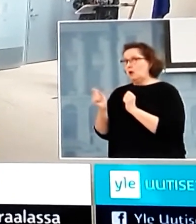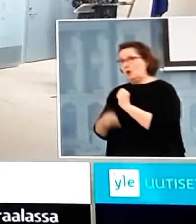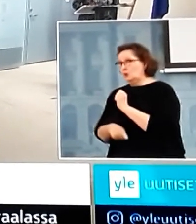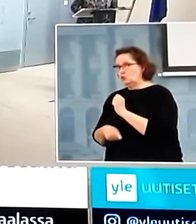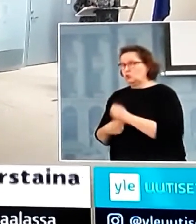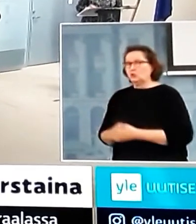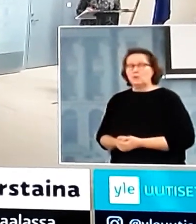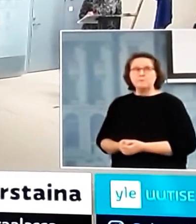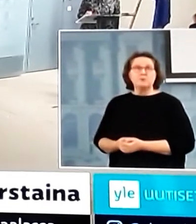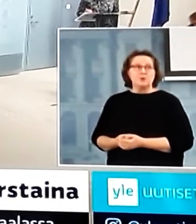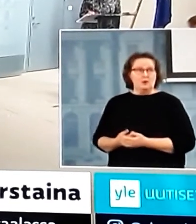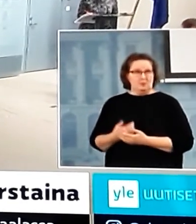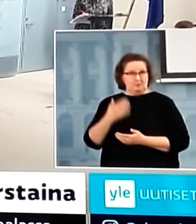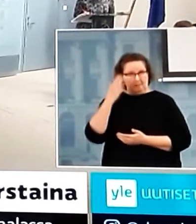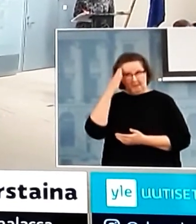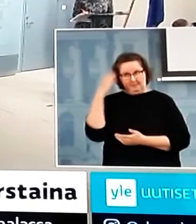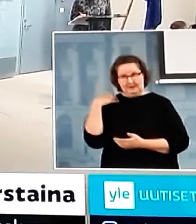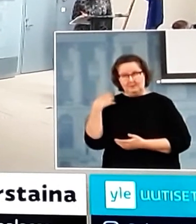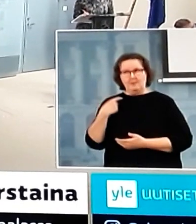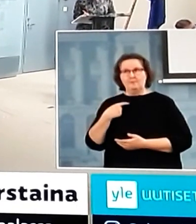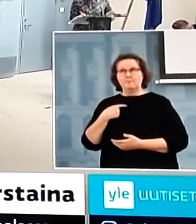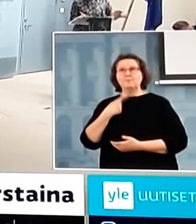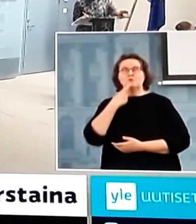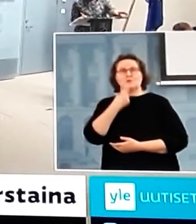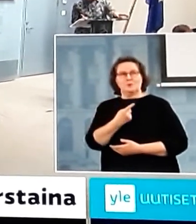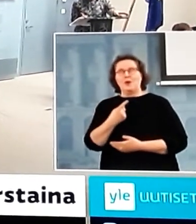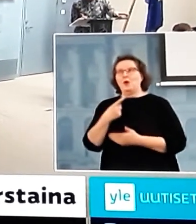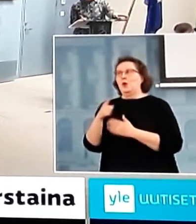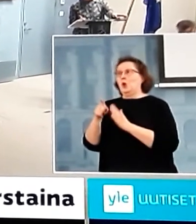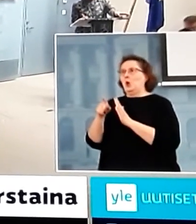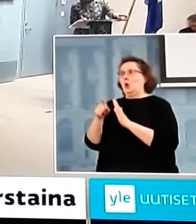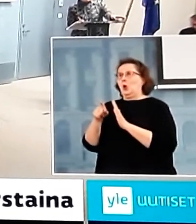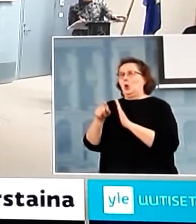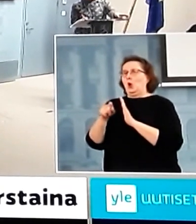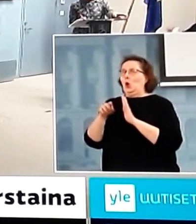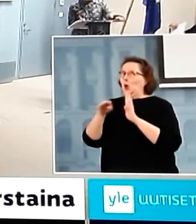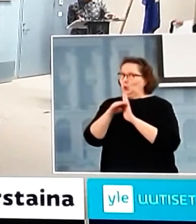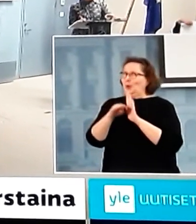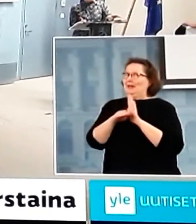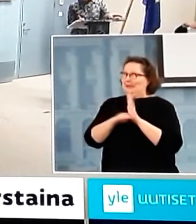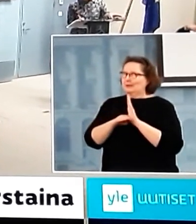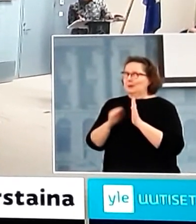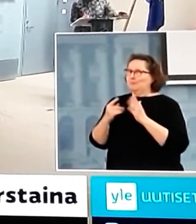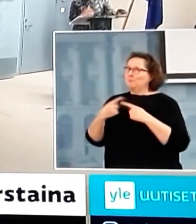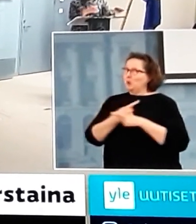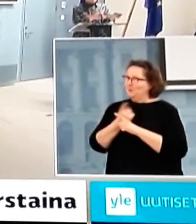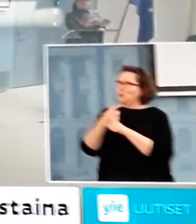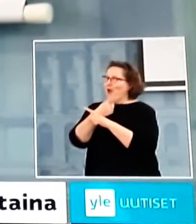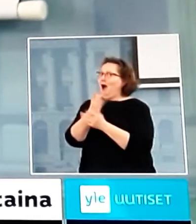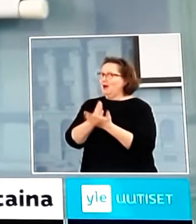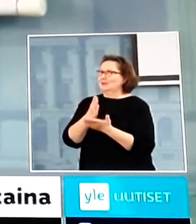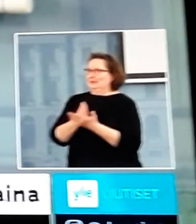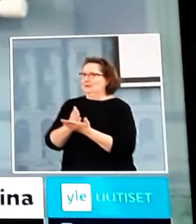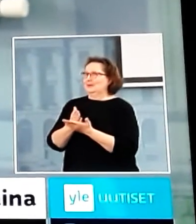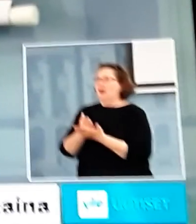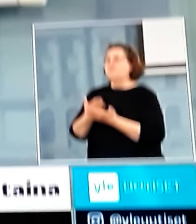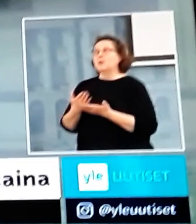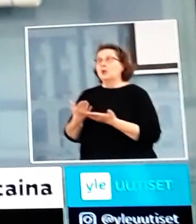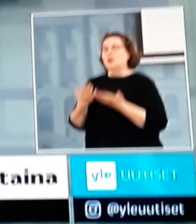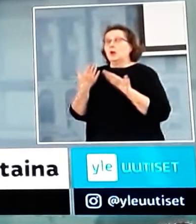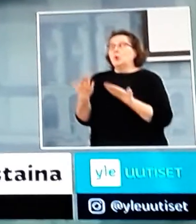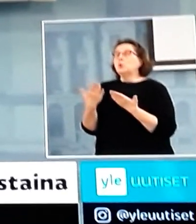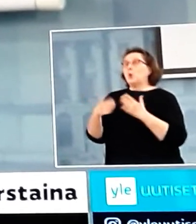että tähän liittyen ymmärrä, että tämä juridisesti on kompleksinen asia. Meillä on jo nykyisen